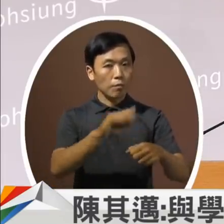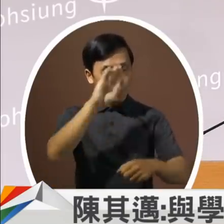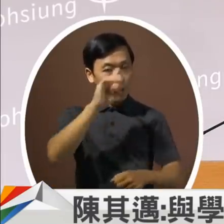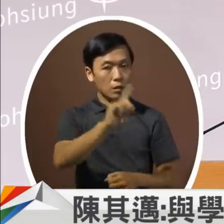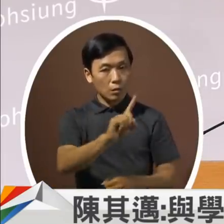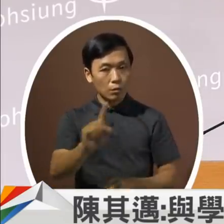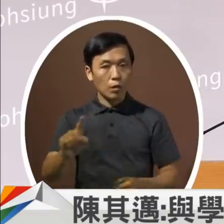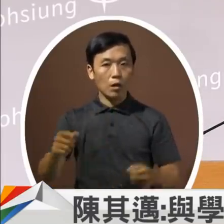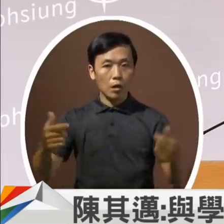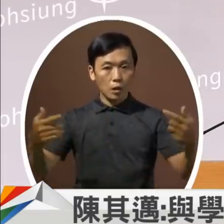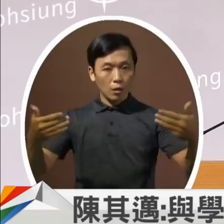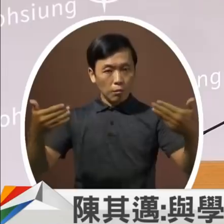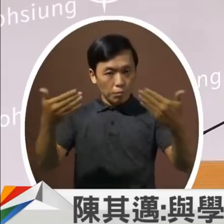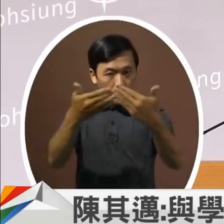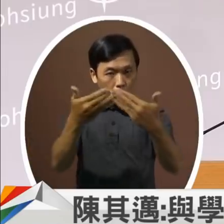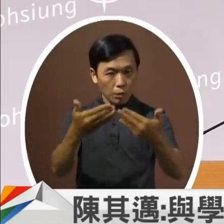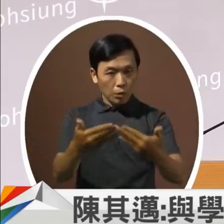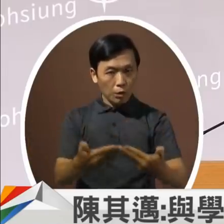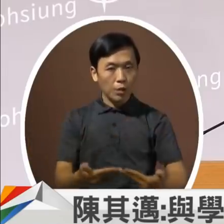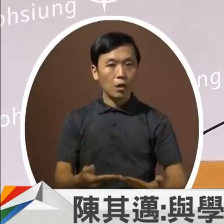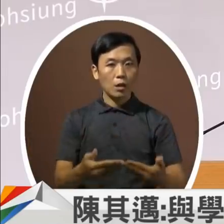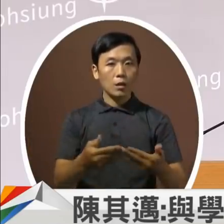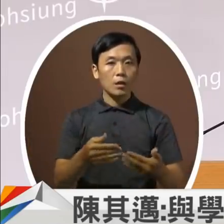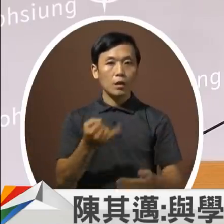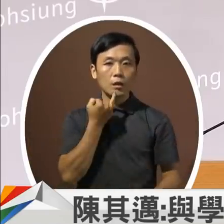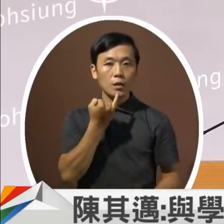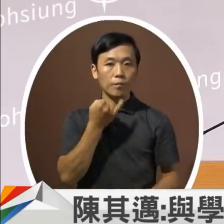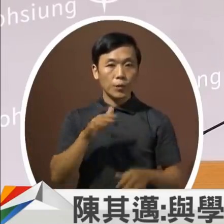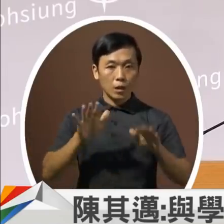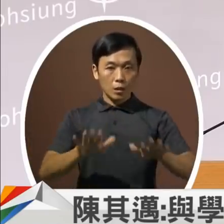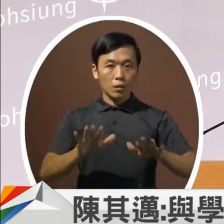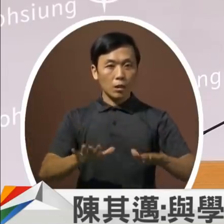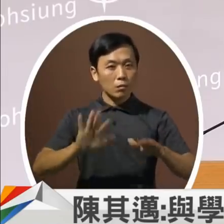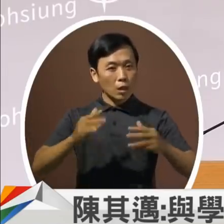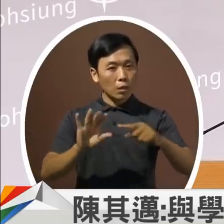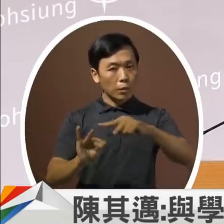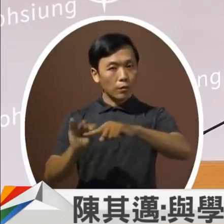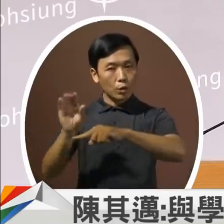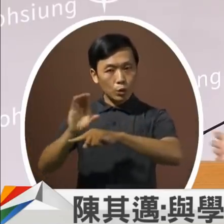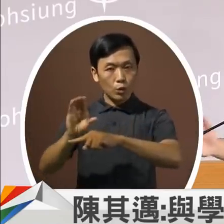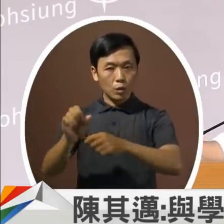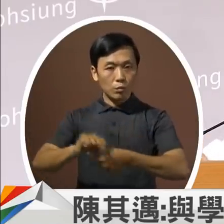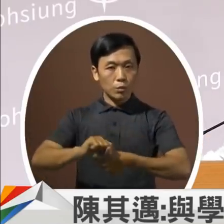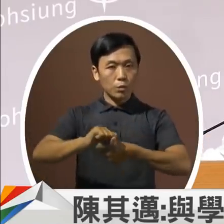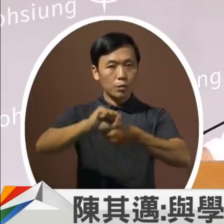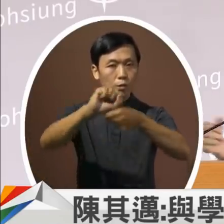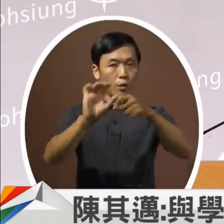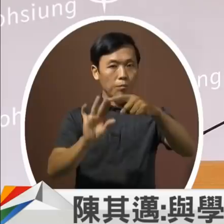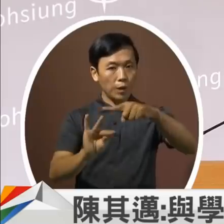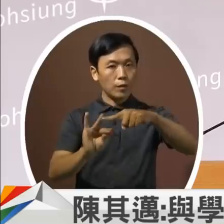一个无缝接轨的一个嫁接从现在现行的大概90可以提高到